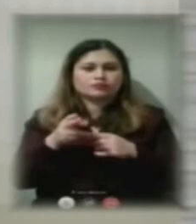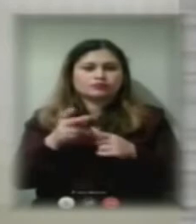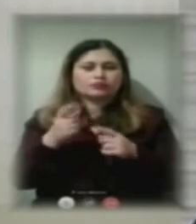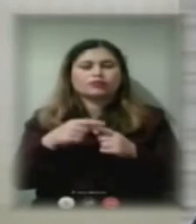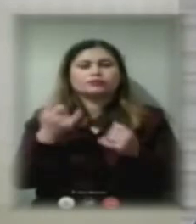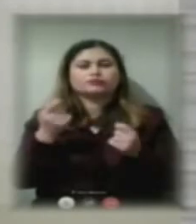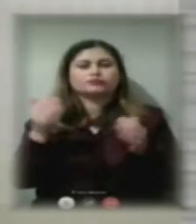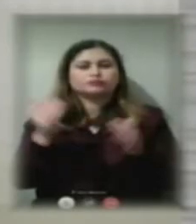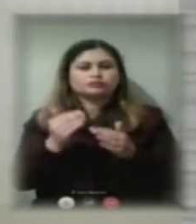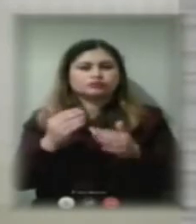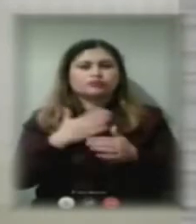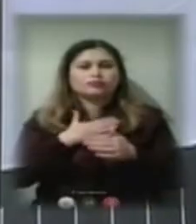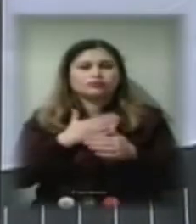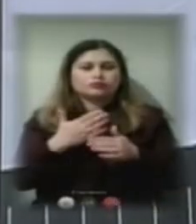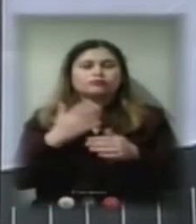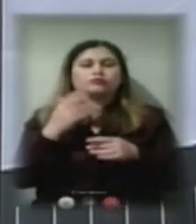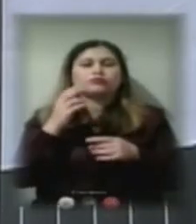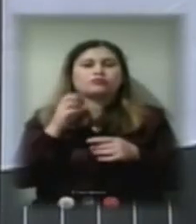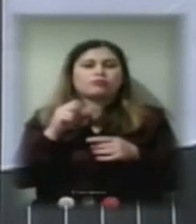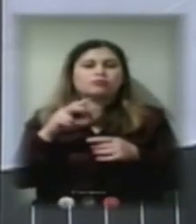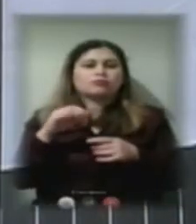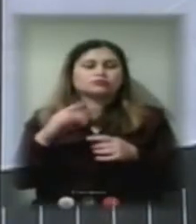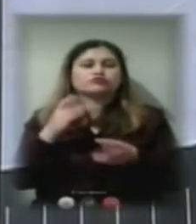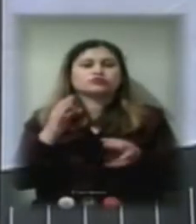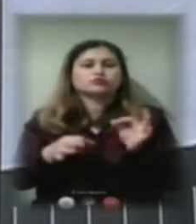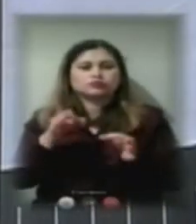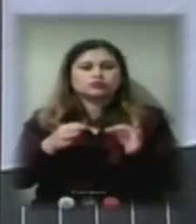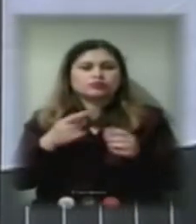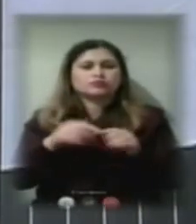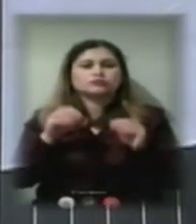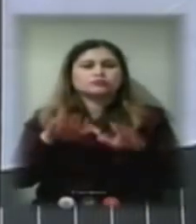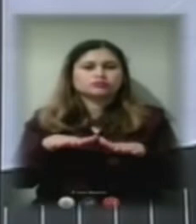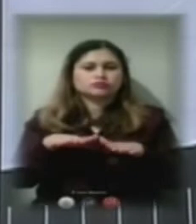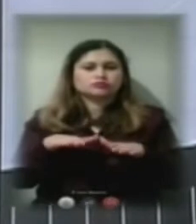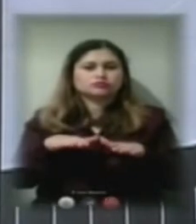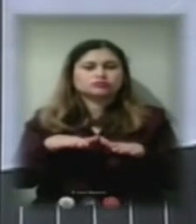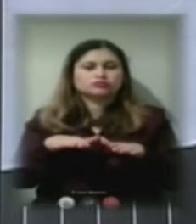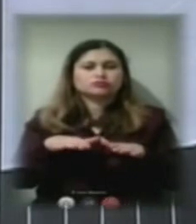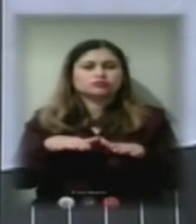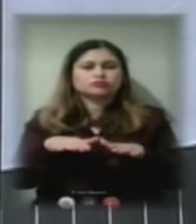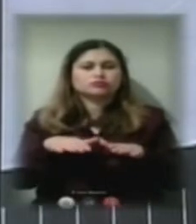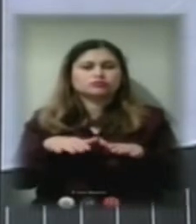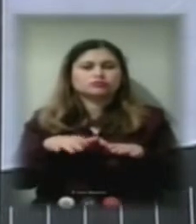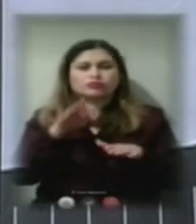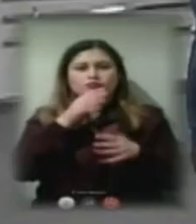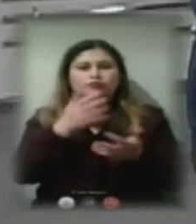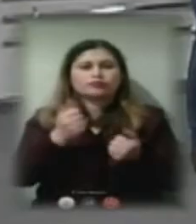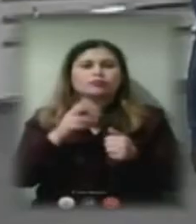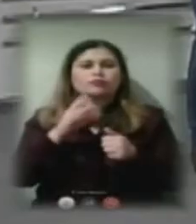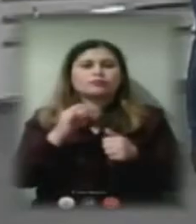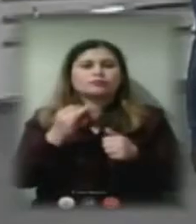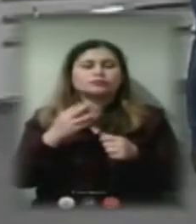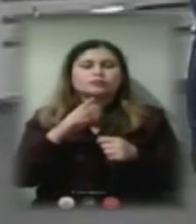активність, але ж в судах після рішення, коли приймає комісія міжвідомча